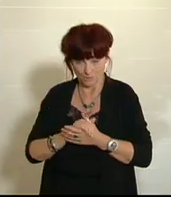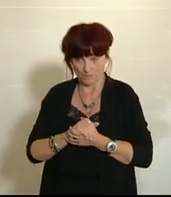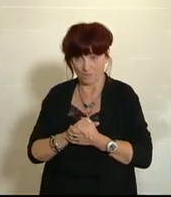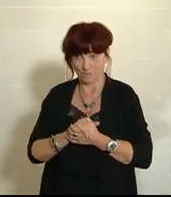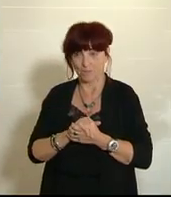FPÖ.